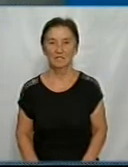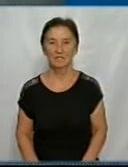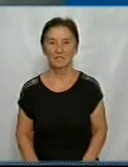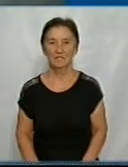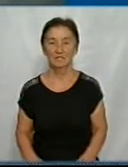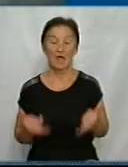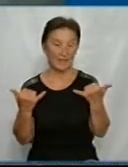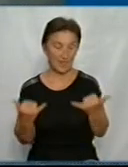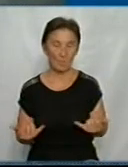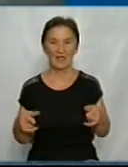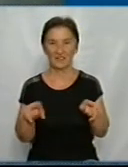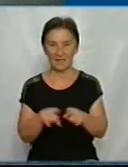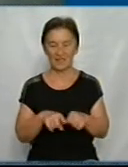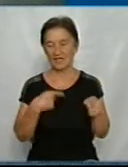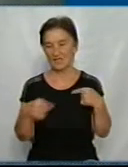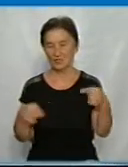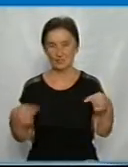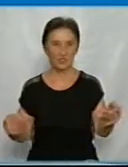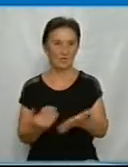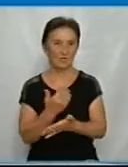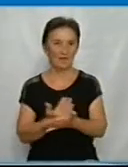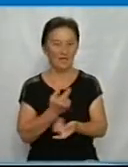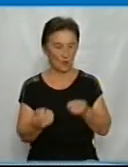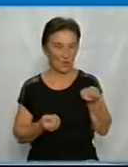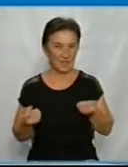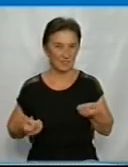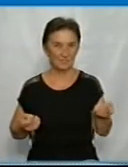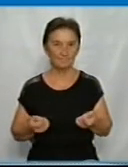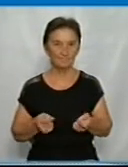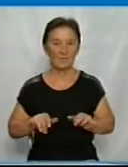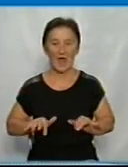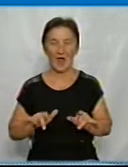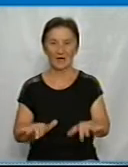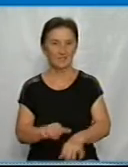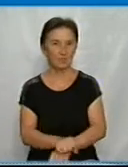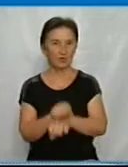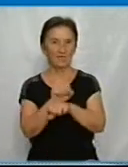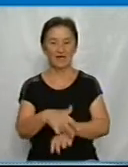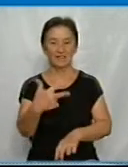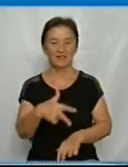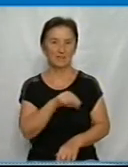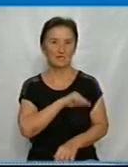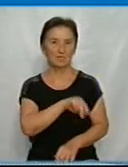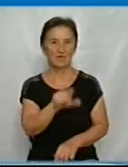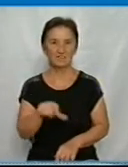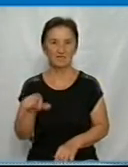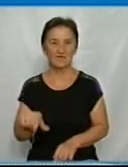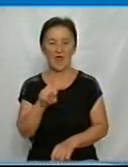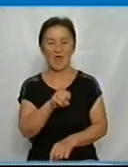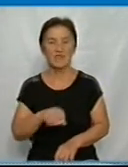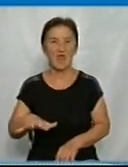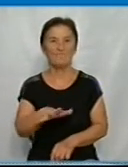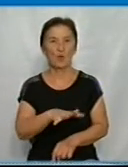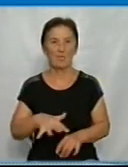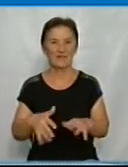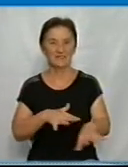А тепер про ці та інші новини докладніше. Акцію протесту влаштували 30 працівників ринку «Європейський» в Кропивницькому і